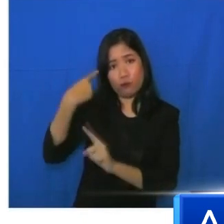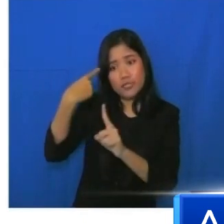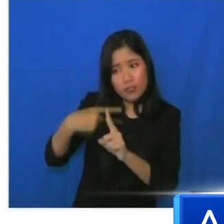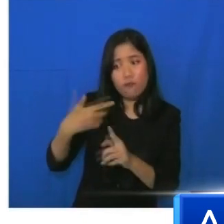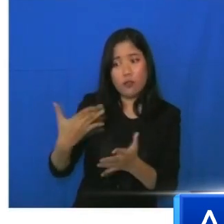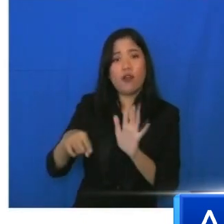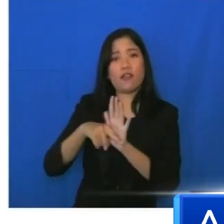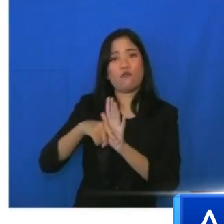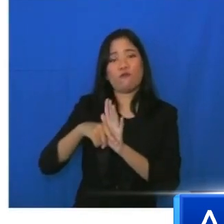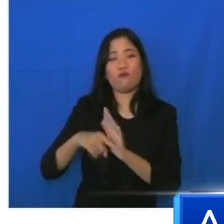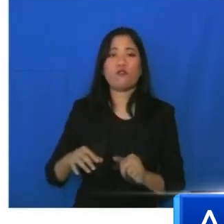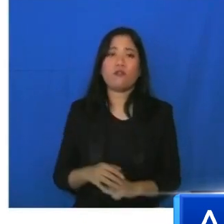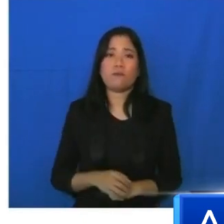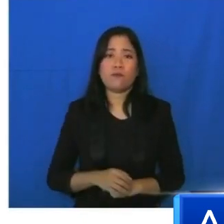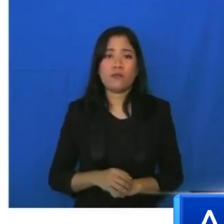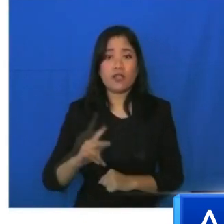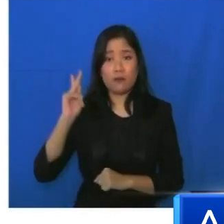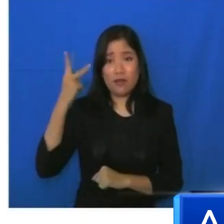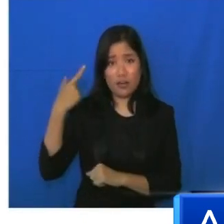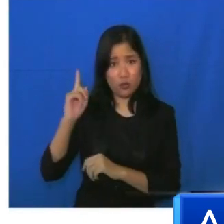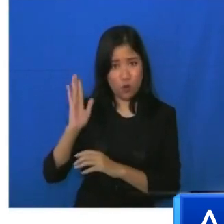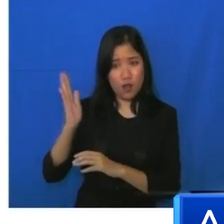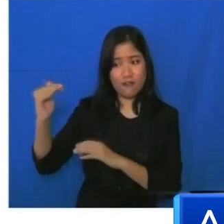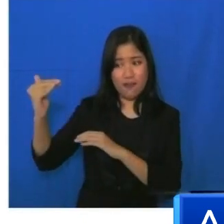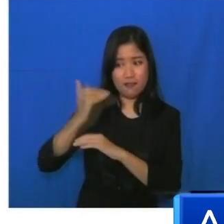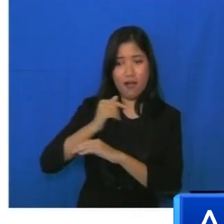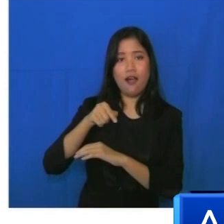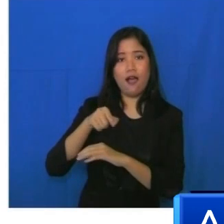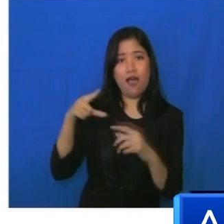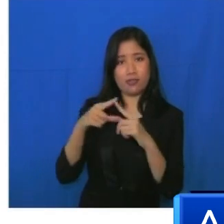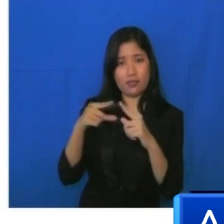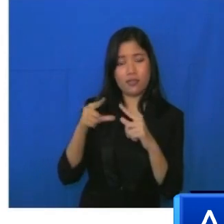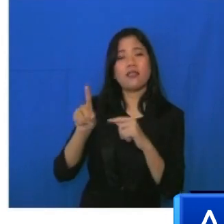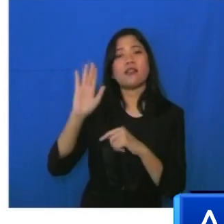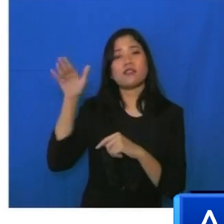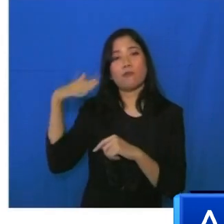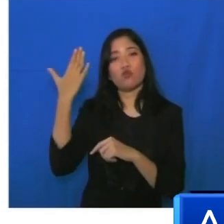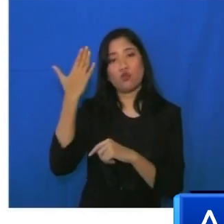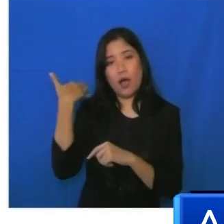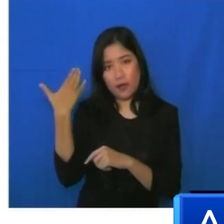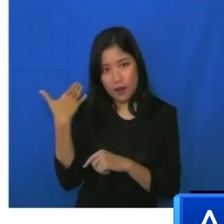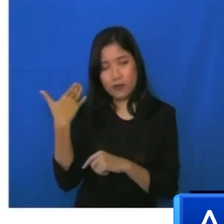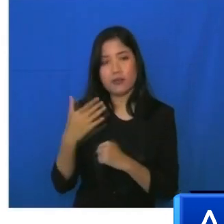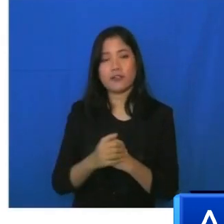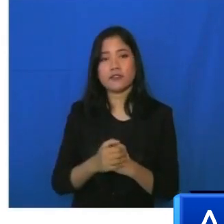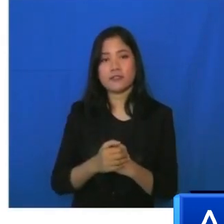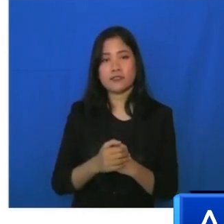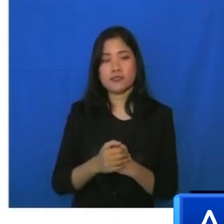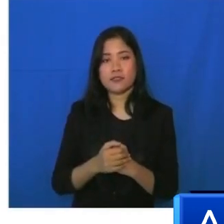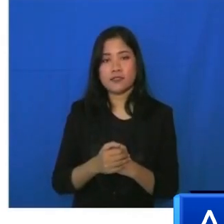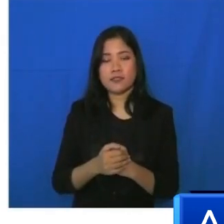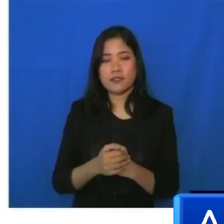tidak. Dan kemarin sudah datang sekitar hari Sabtu yang lalu, sudah datang ke Indonesia,